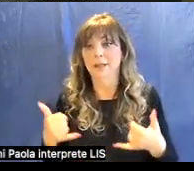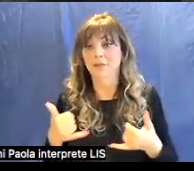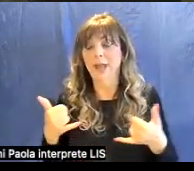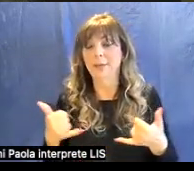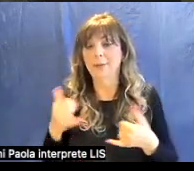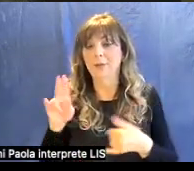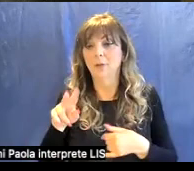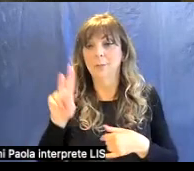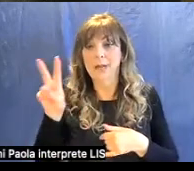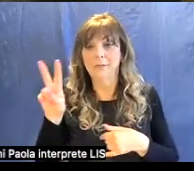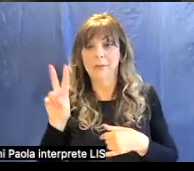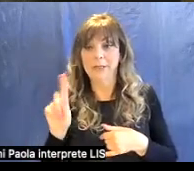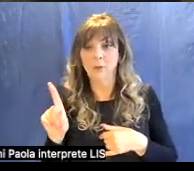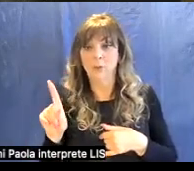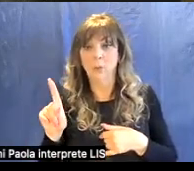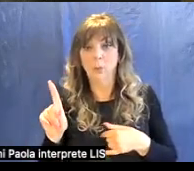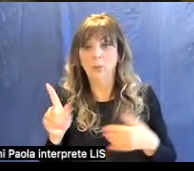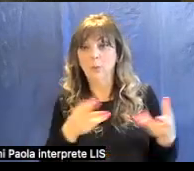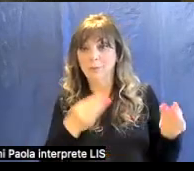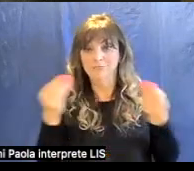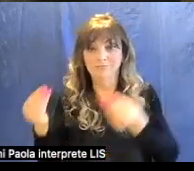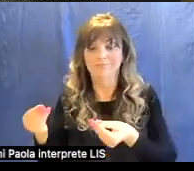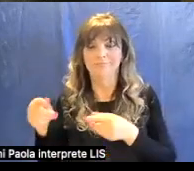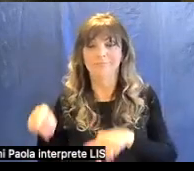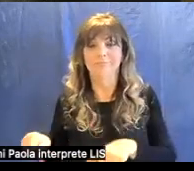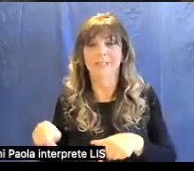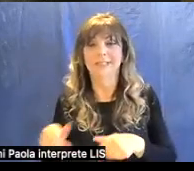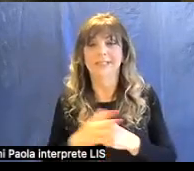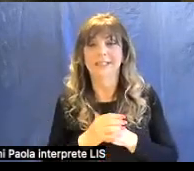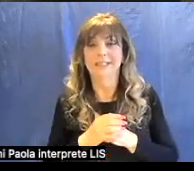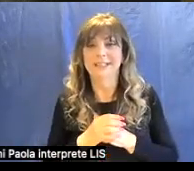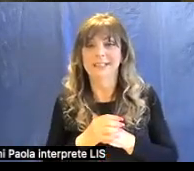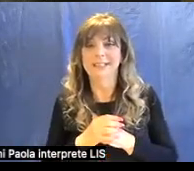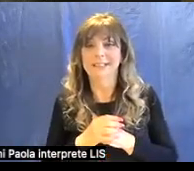abbiamo aperto con Botticelli e chiuso per ora con quest'opera